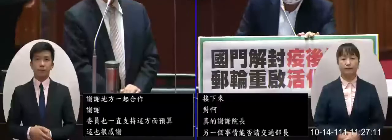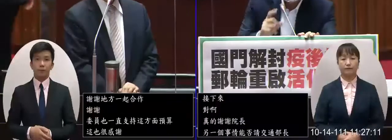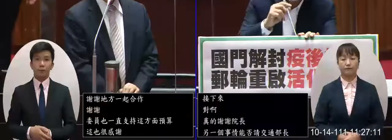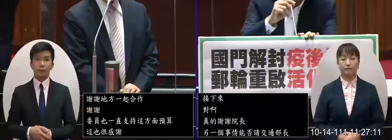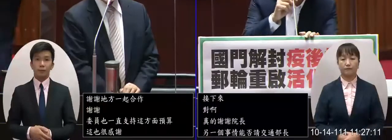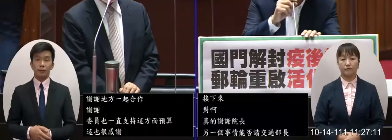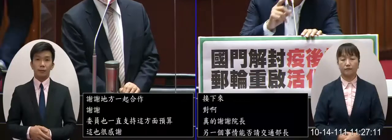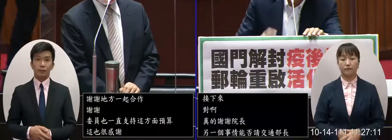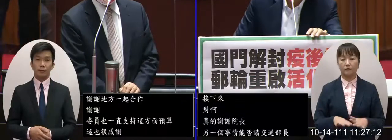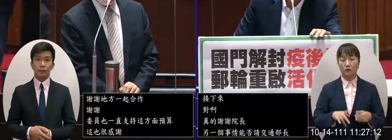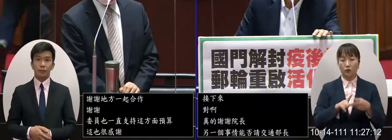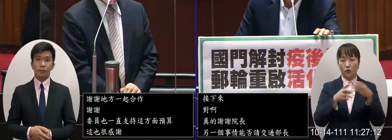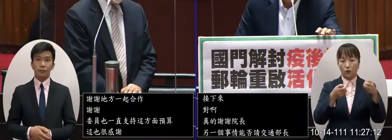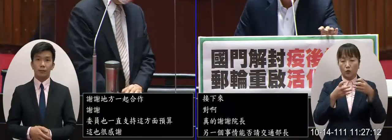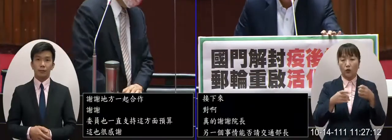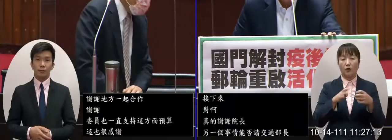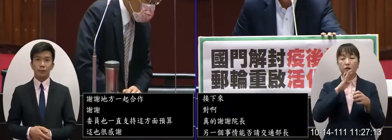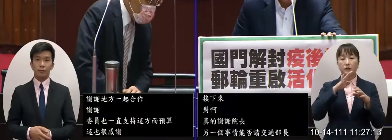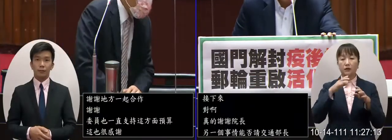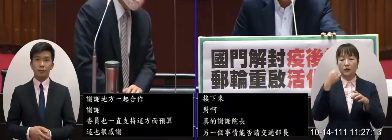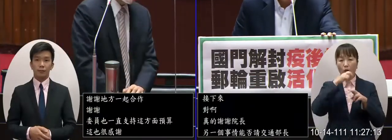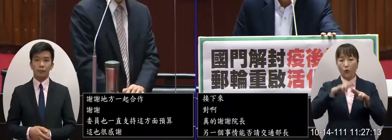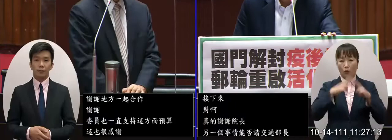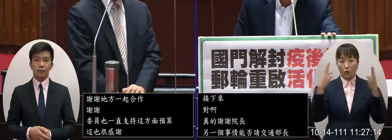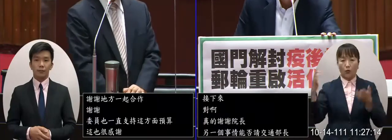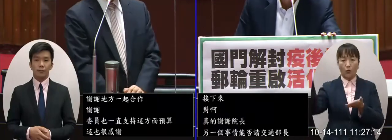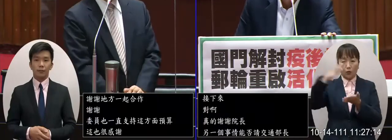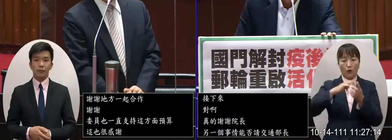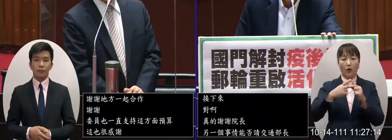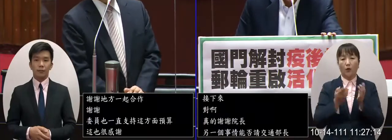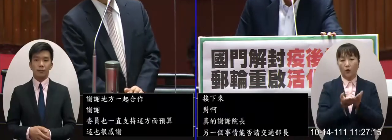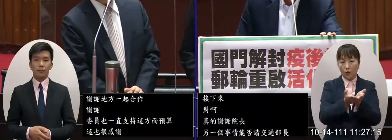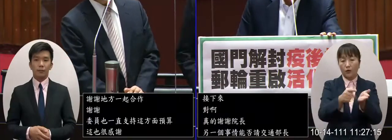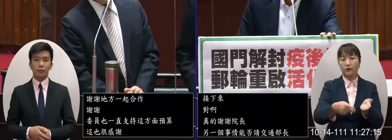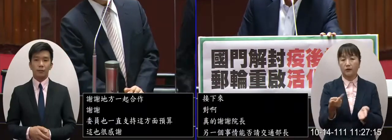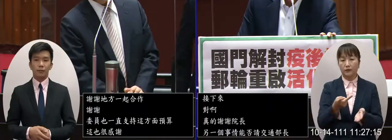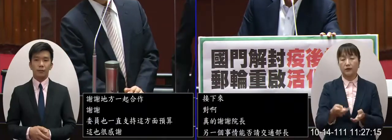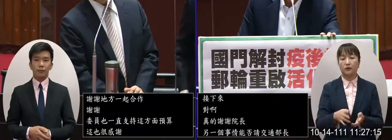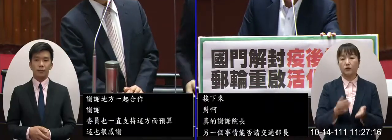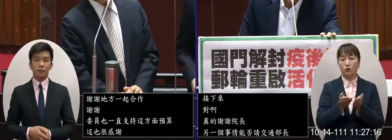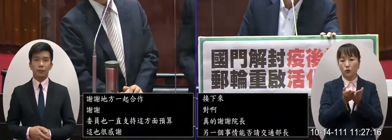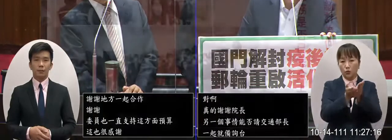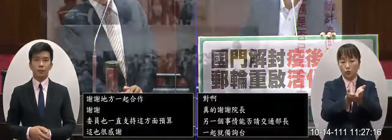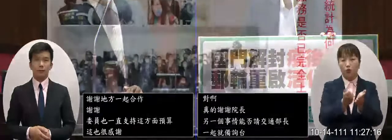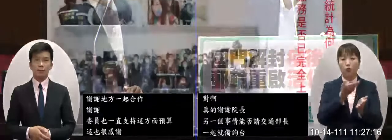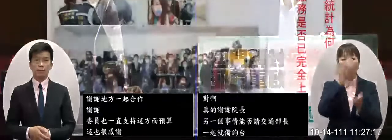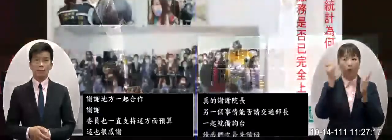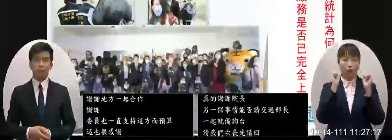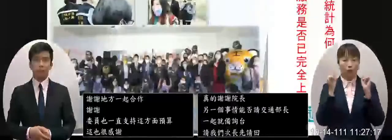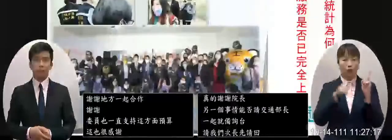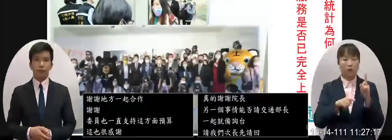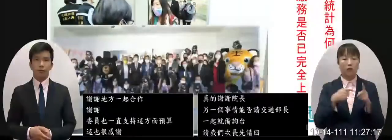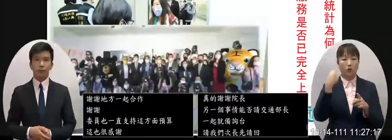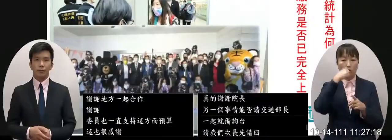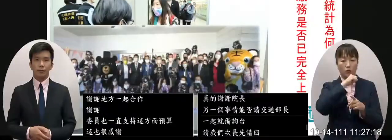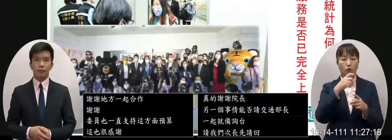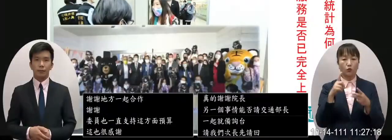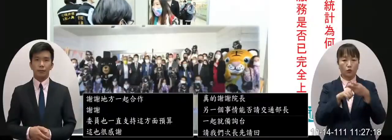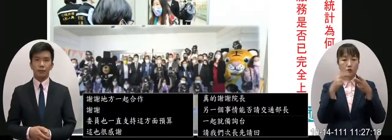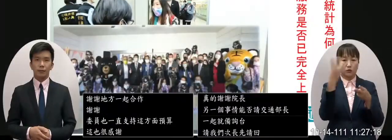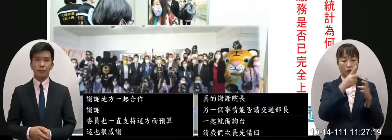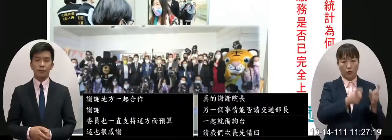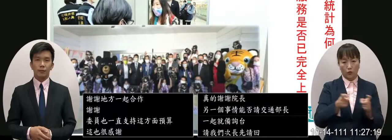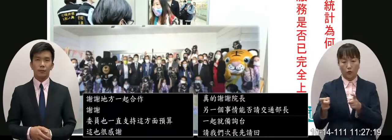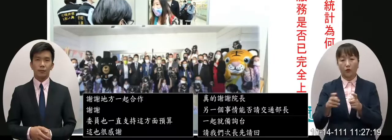我今天主要要談的是國門重啟跟郵輪開放的議題那郵輪事實上台灣就主要的三個郵輪